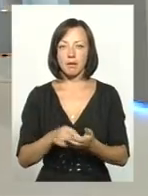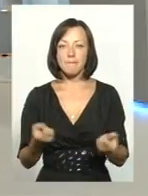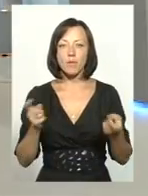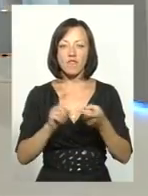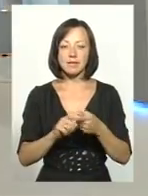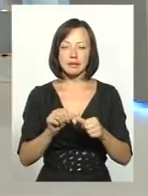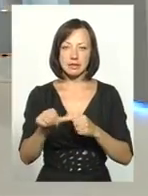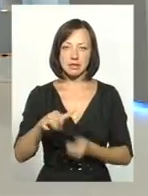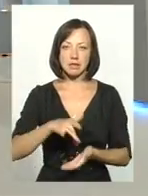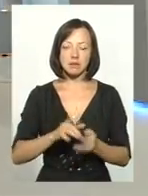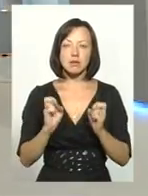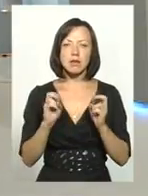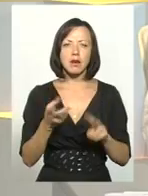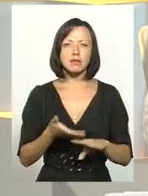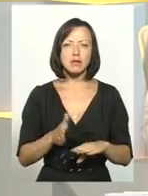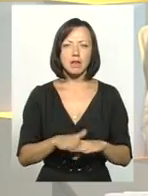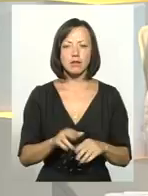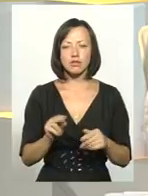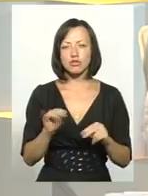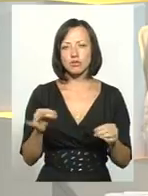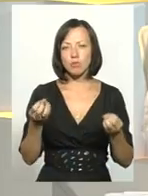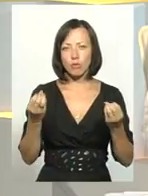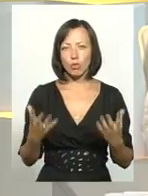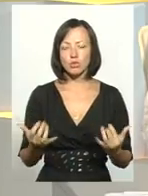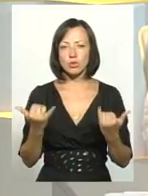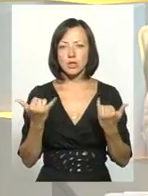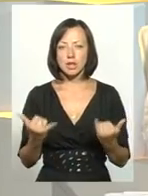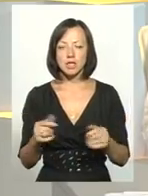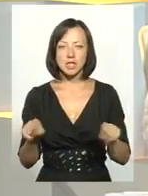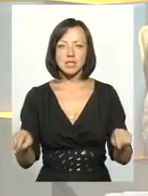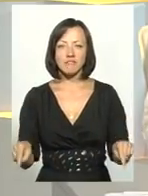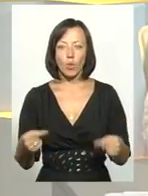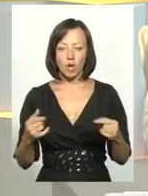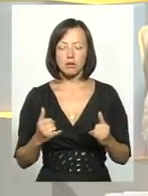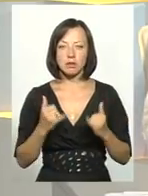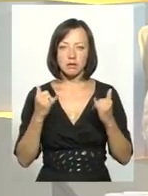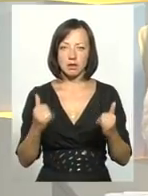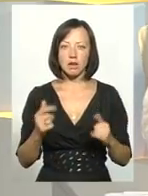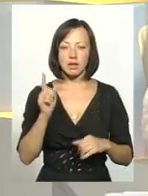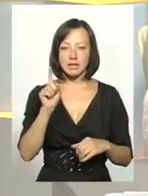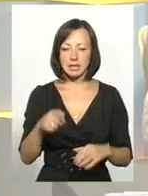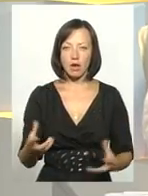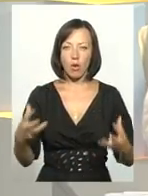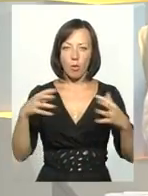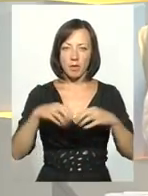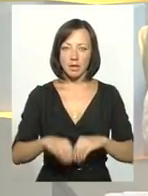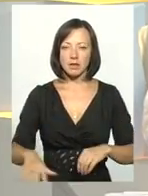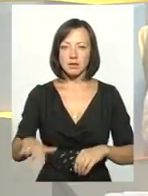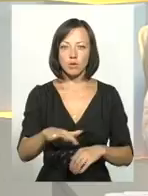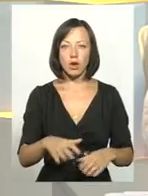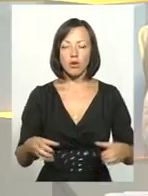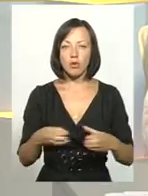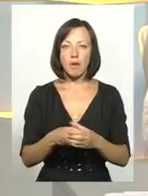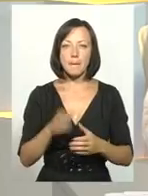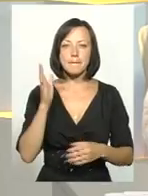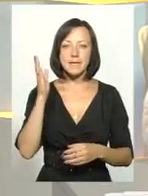децентралізацією. Наскільки складно чи просто нині створити для отодієї об'єднаної територіальної громади